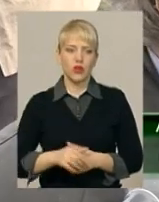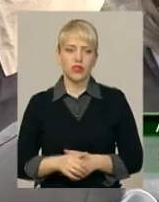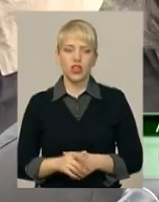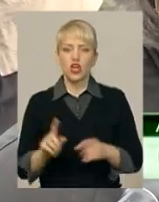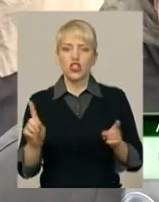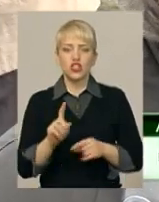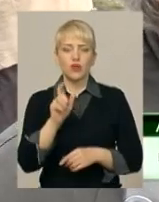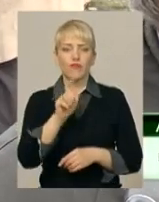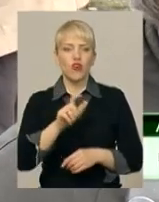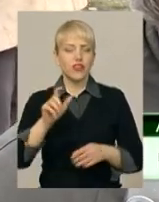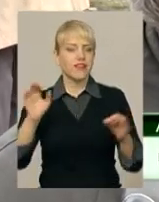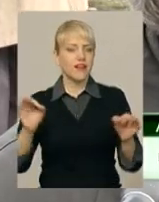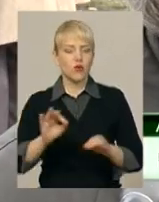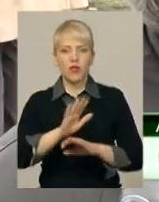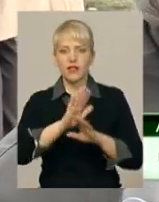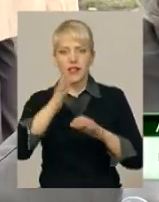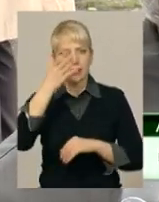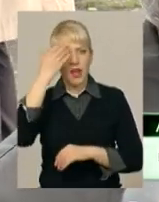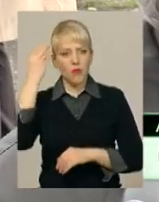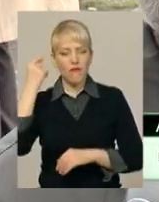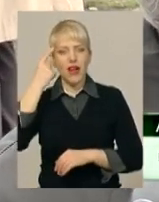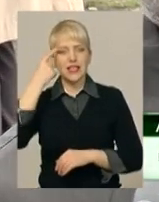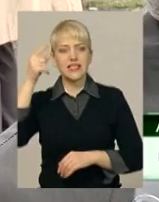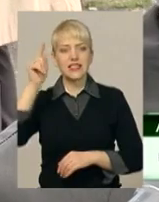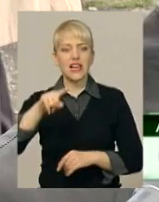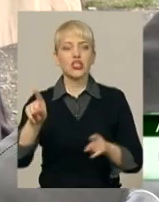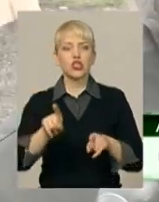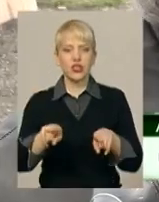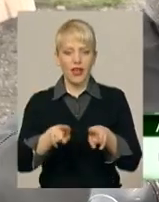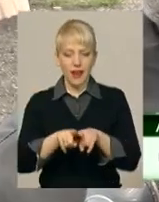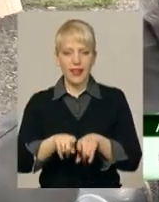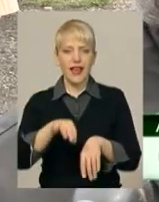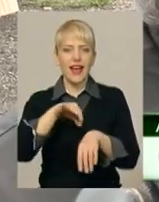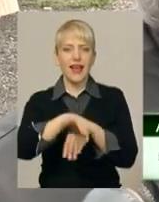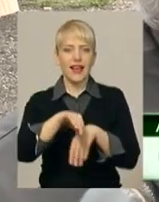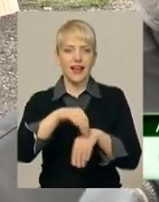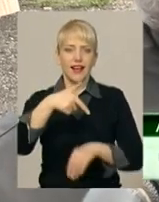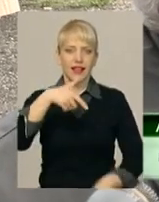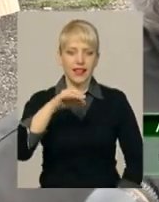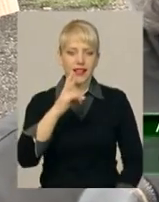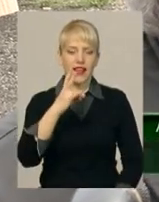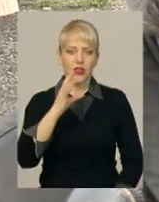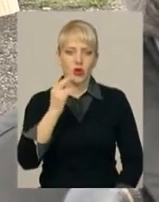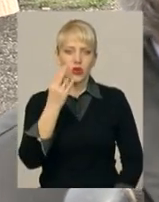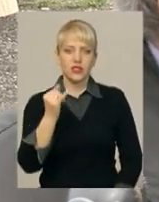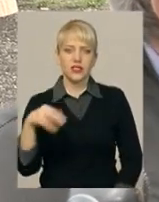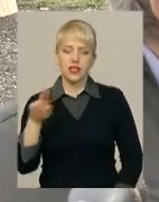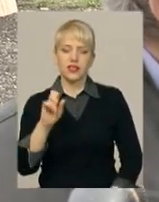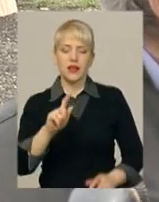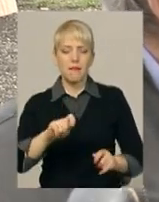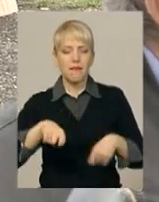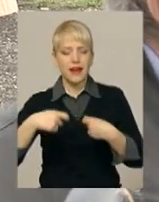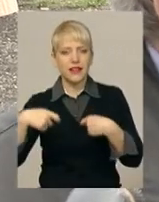ніколи не забували і знали, що таке геноцид, слово геноцид. І передавалося з